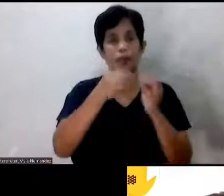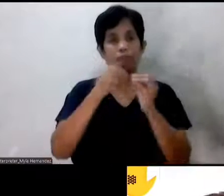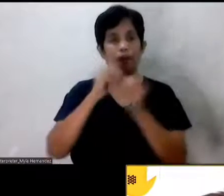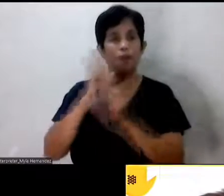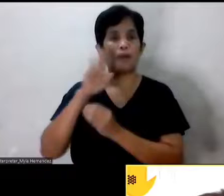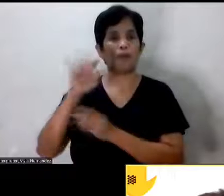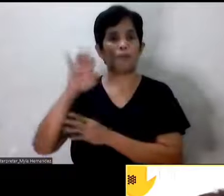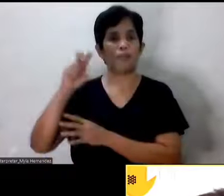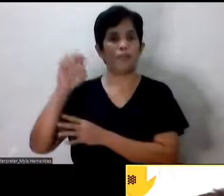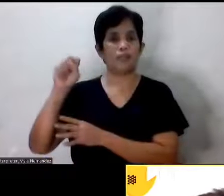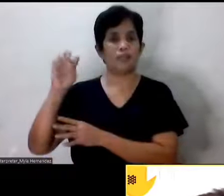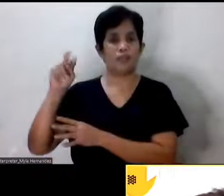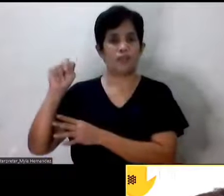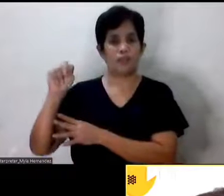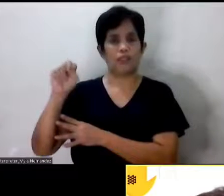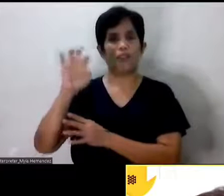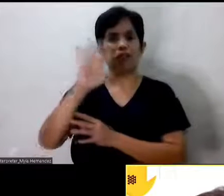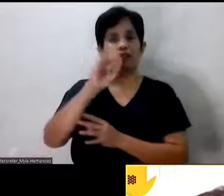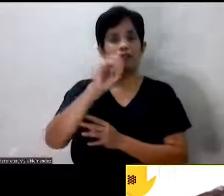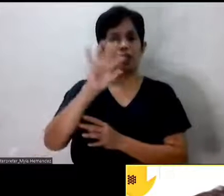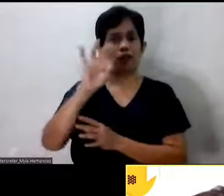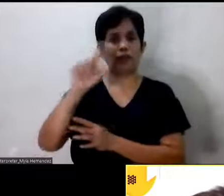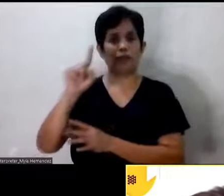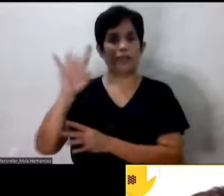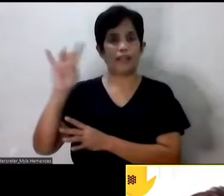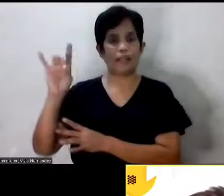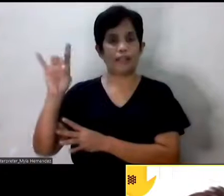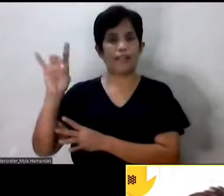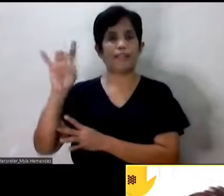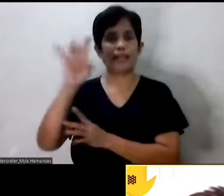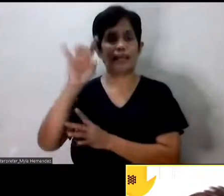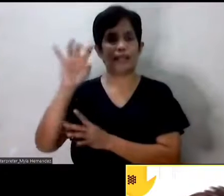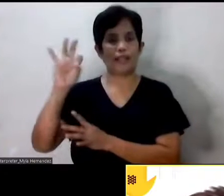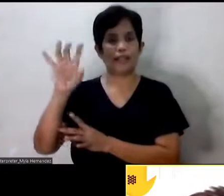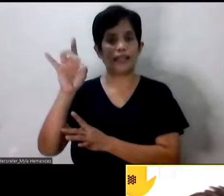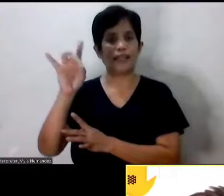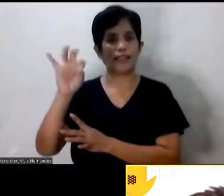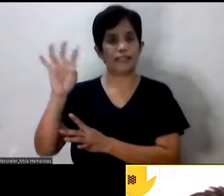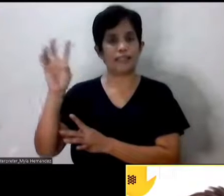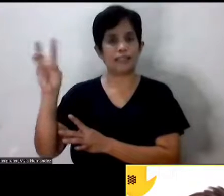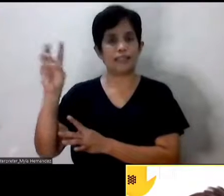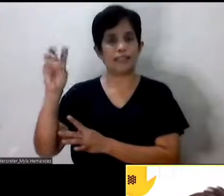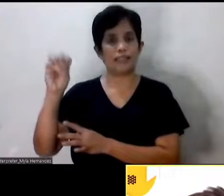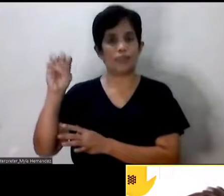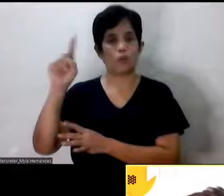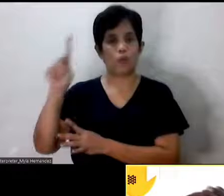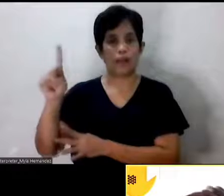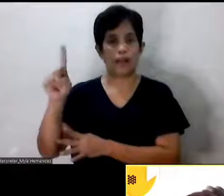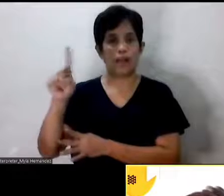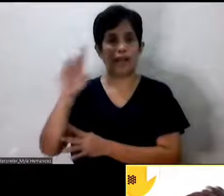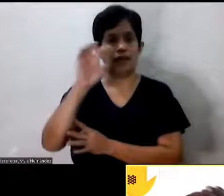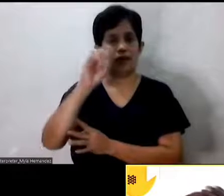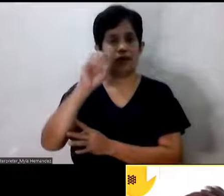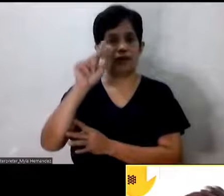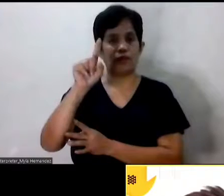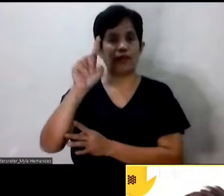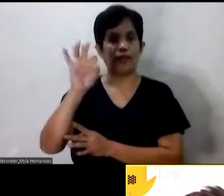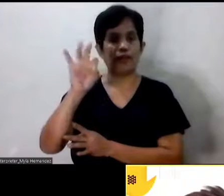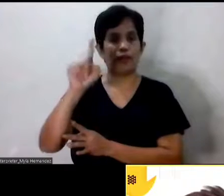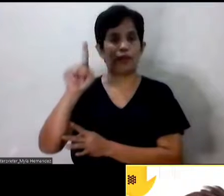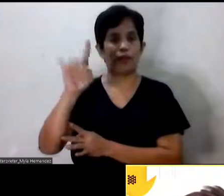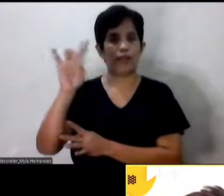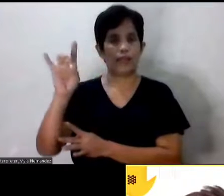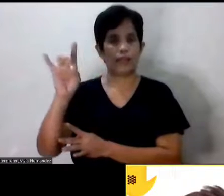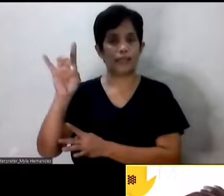Ang number po ay, 0918-89-89601. 0918